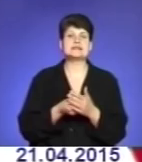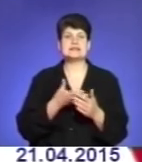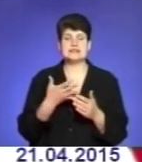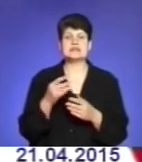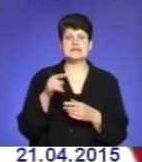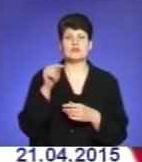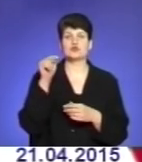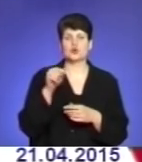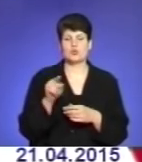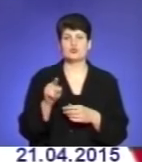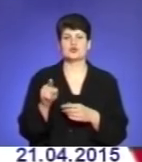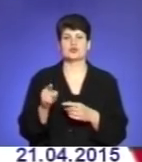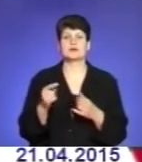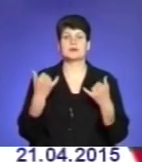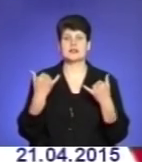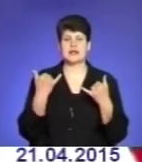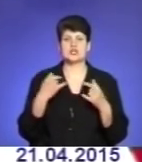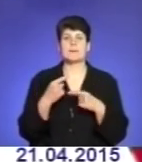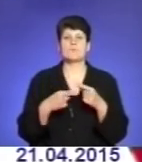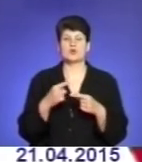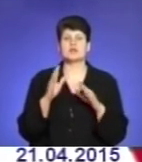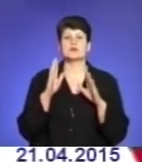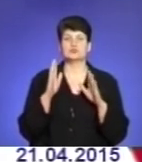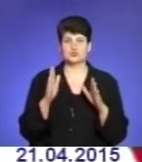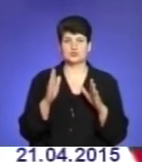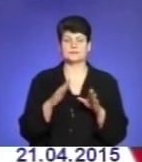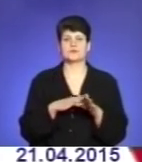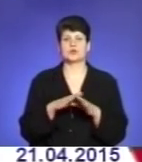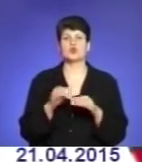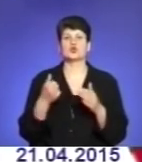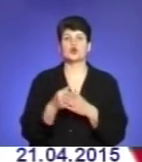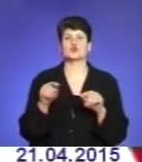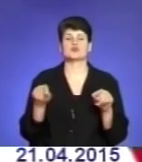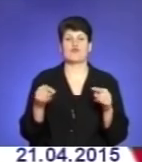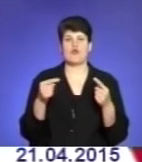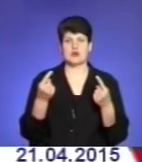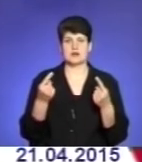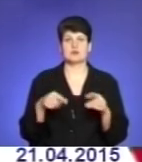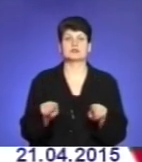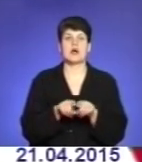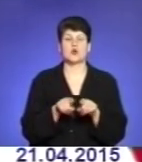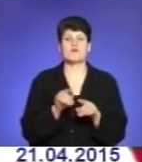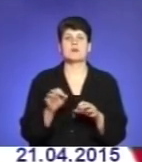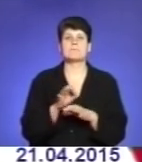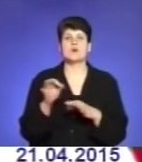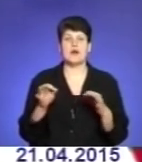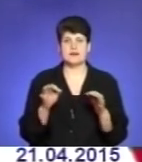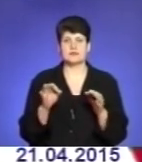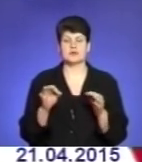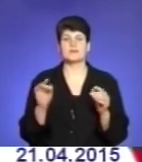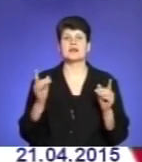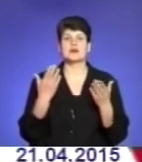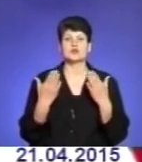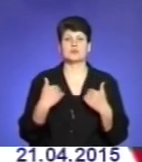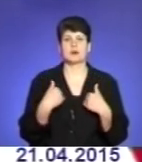прийдешні покоління будуть спонукатися до створення подібних проєктів. Якщо ми говоримо, наприклад, про